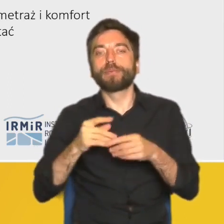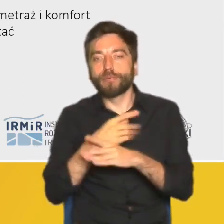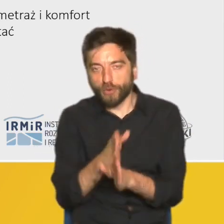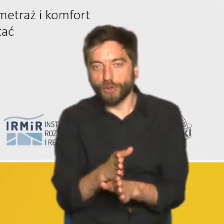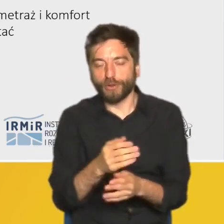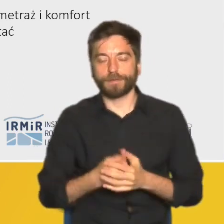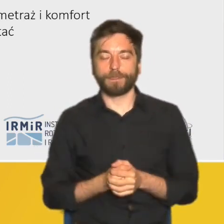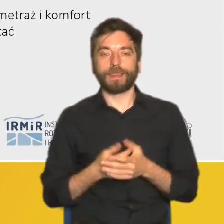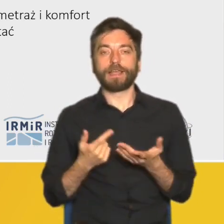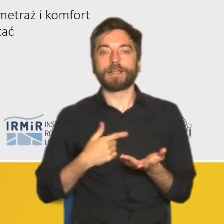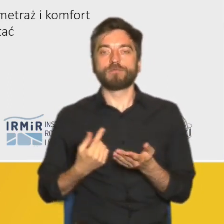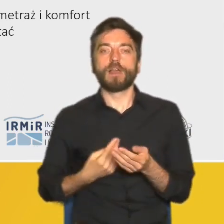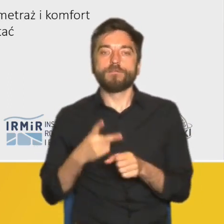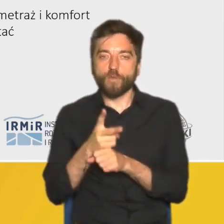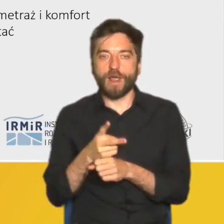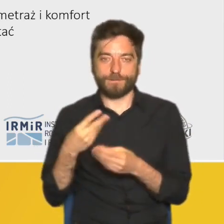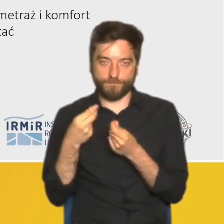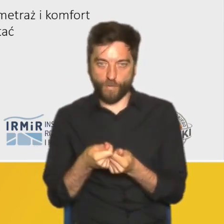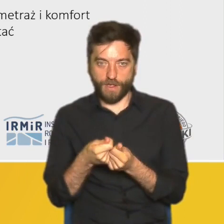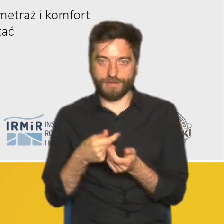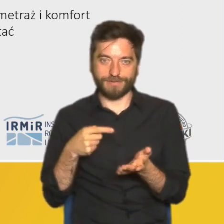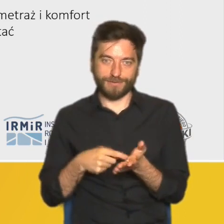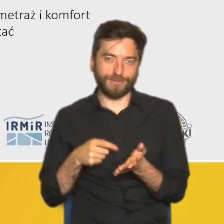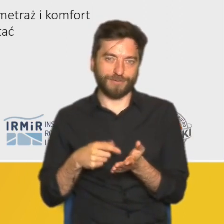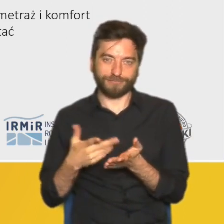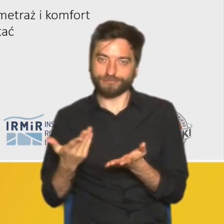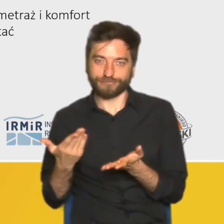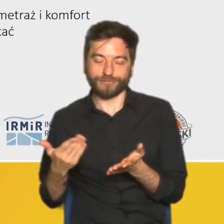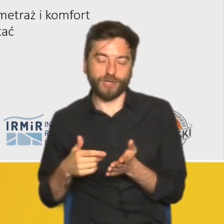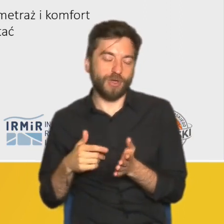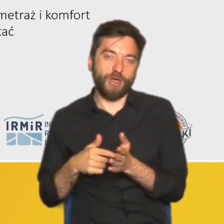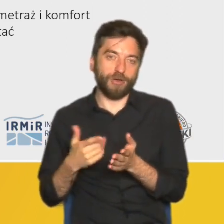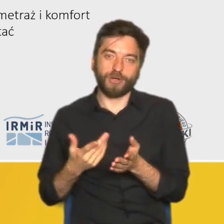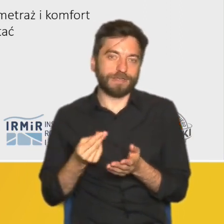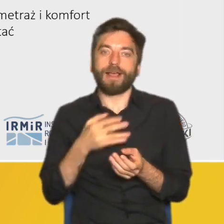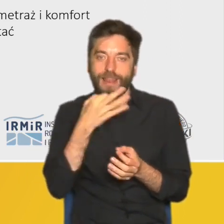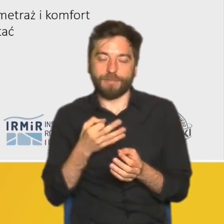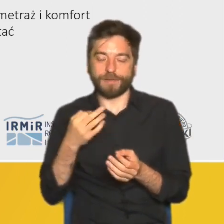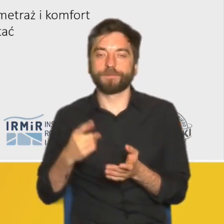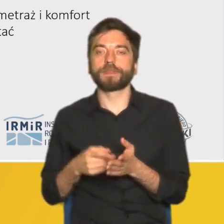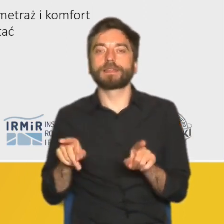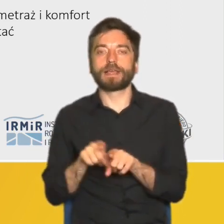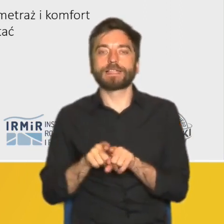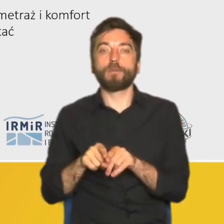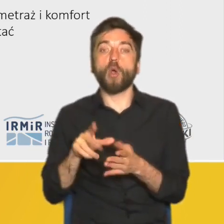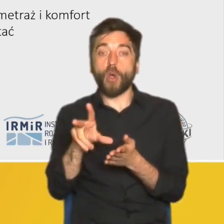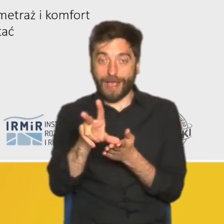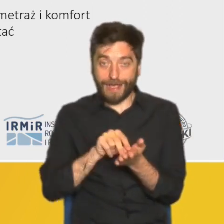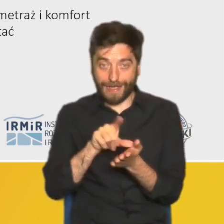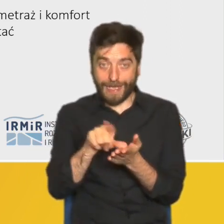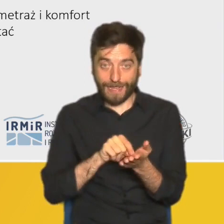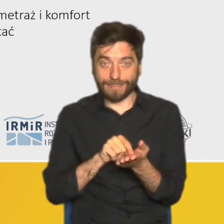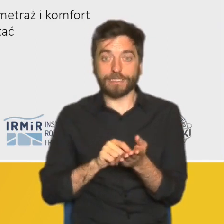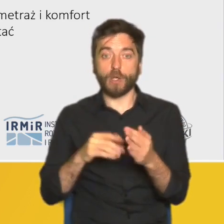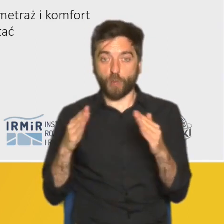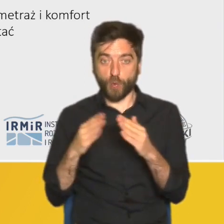pieniędzy na wkład własny, bądź na nieruchomość. Część rozmówców finansowała nieruchomość przez kredyt hipoteczny, co także było sposobem na rozłożenie kosztów w czasie,